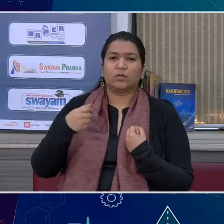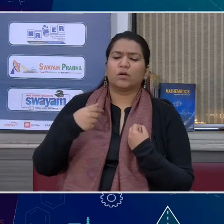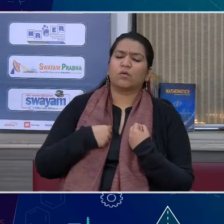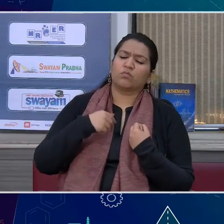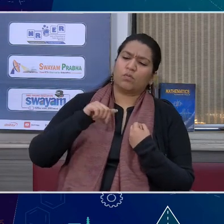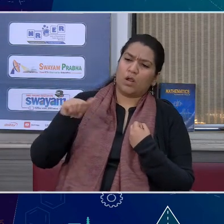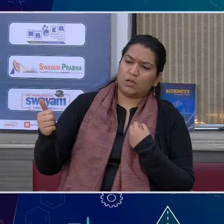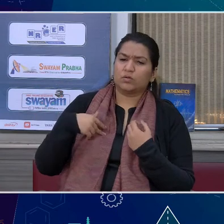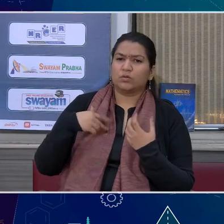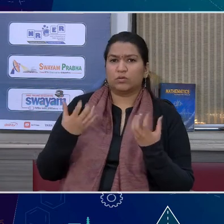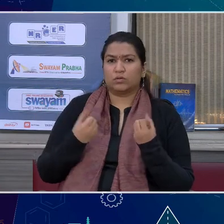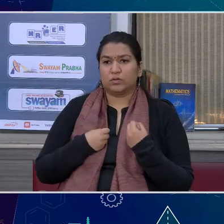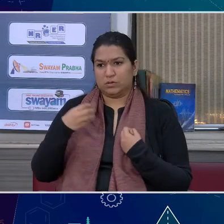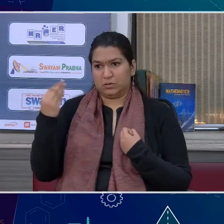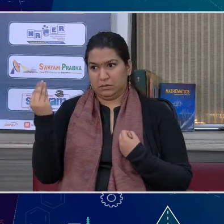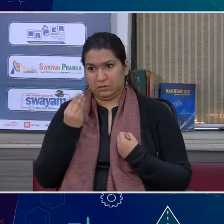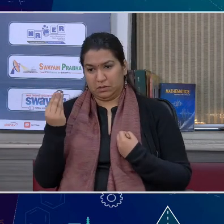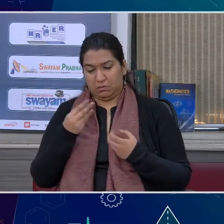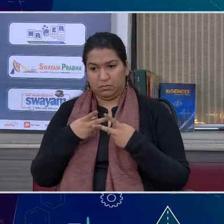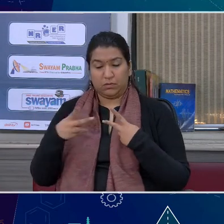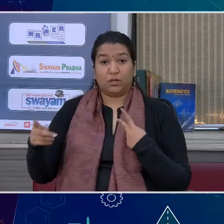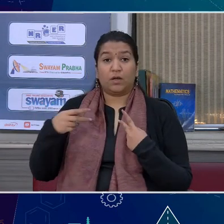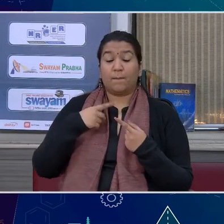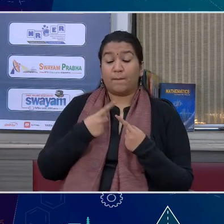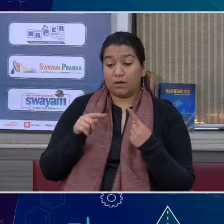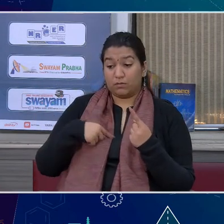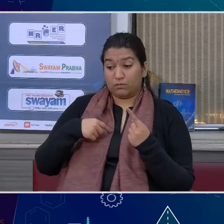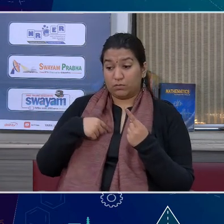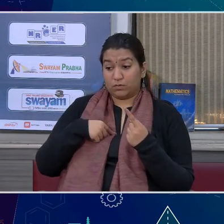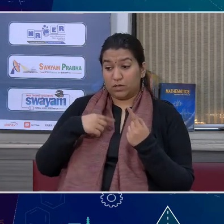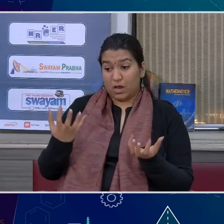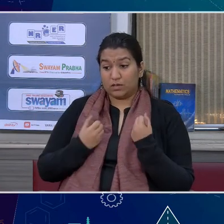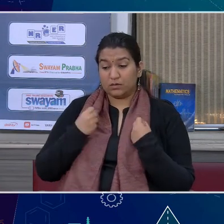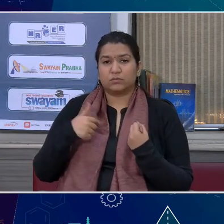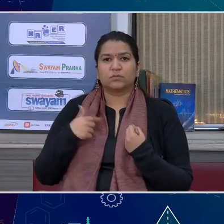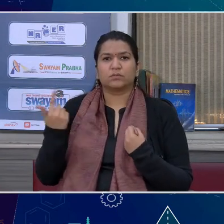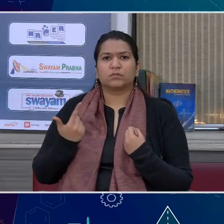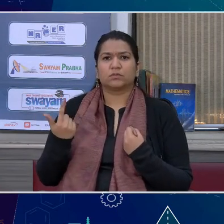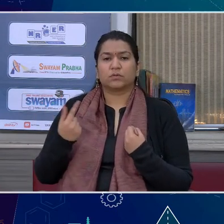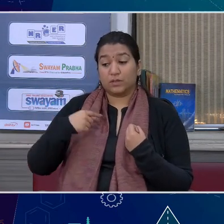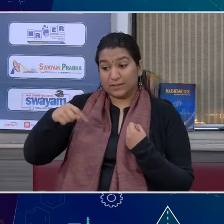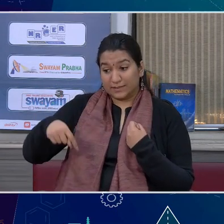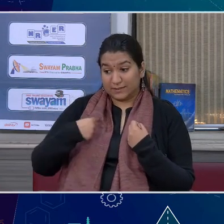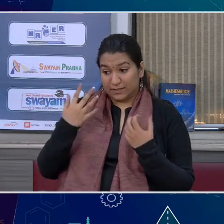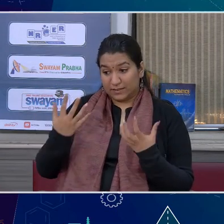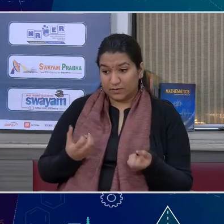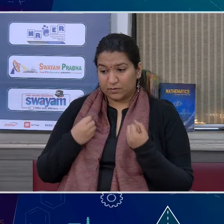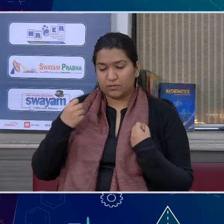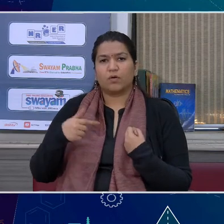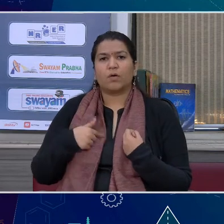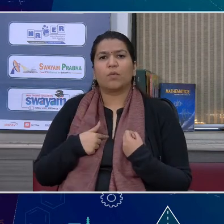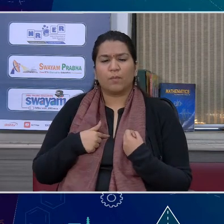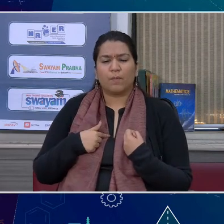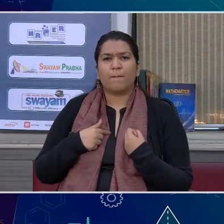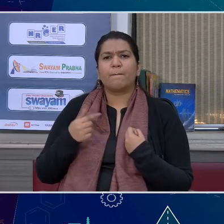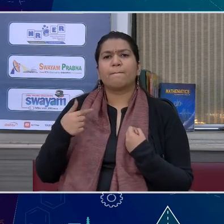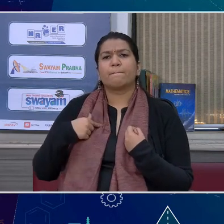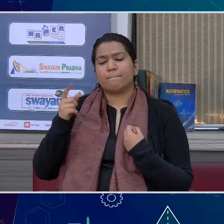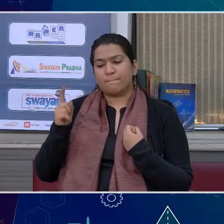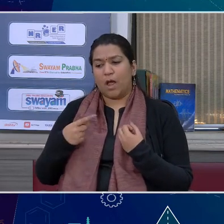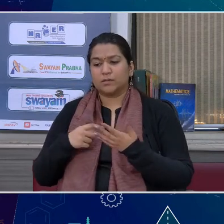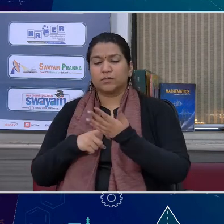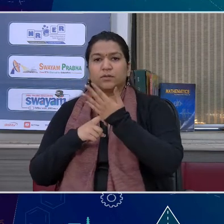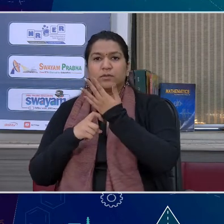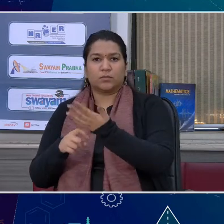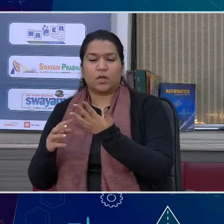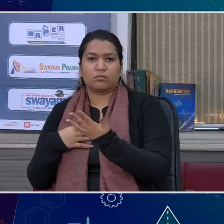मुझसे थोड़ा सा बिन है लेकिन मुझे जैसा ही दिखता है तो उस मुझे जैसे दिखने वाले व्यक्ति के भावों का मैं सम्मान करूँ